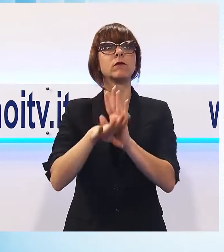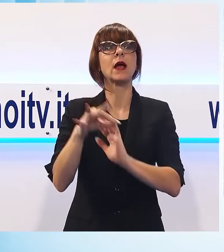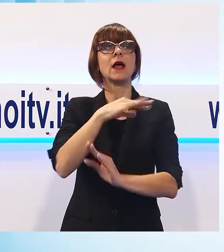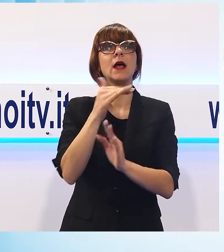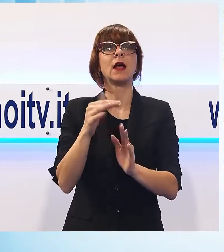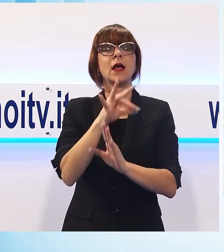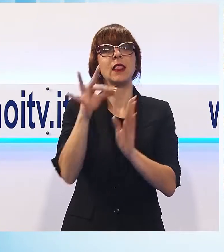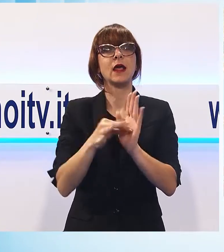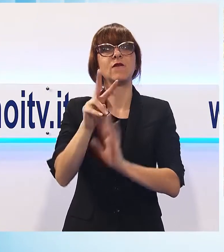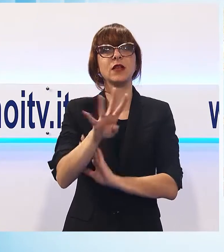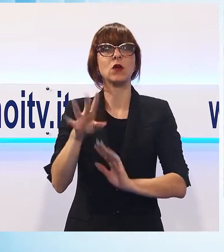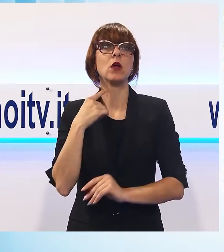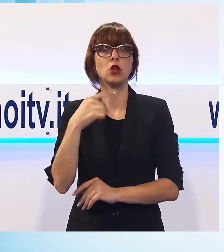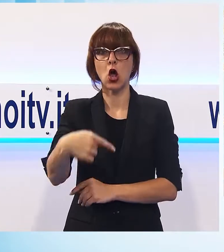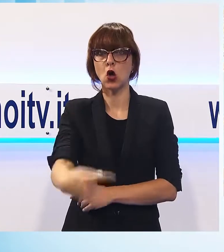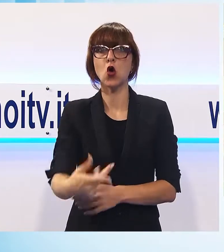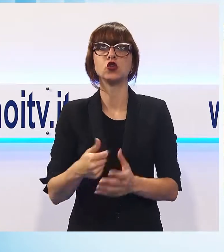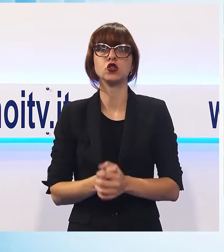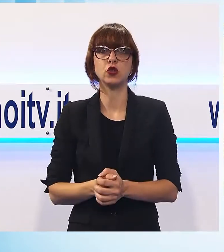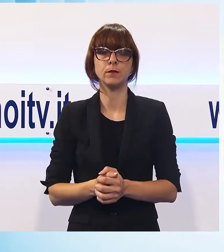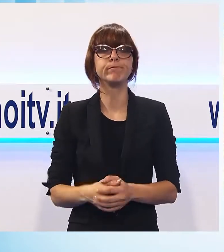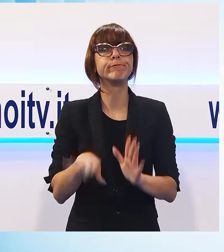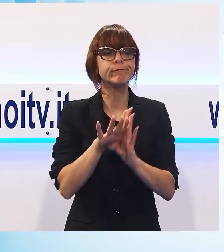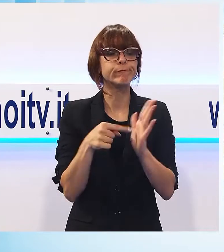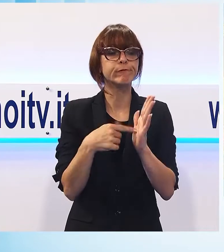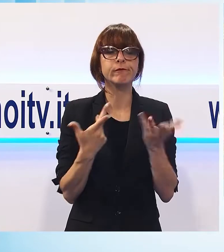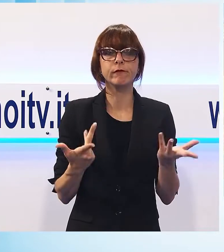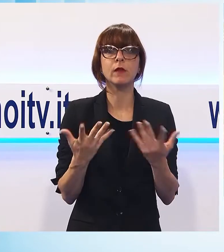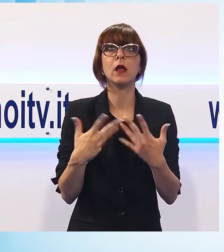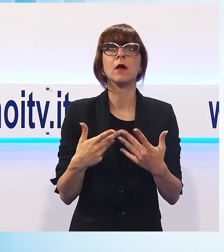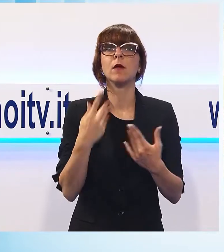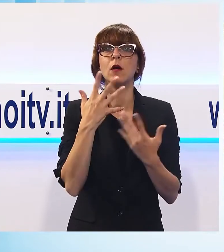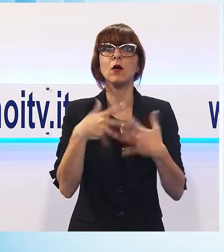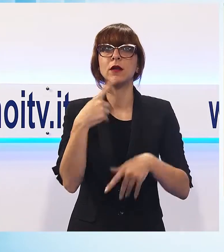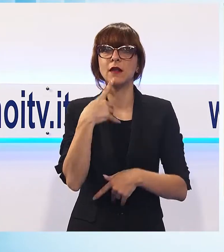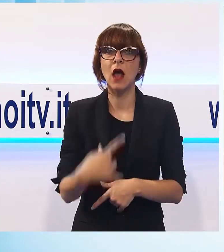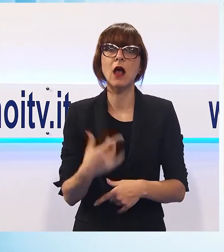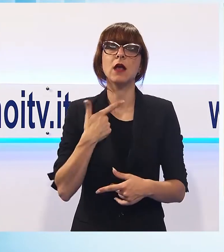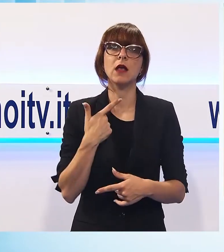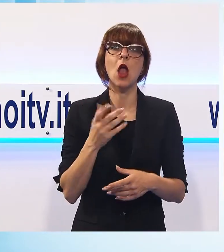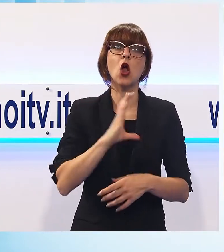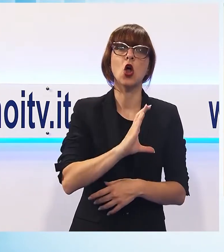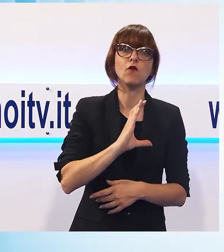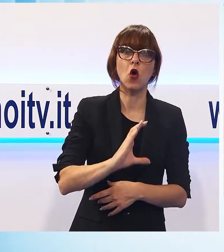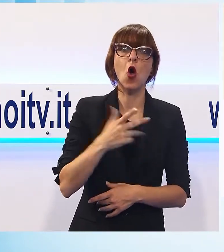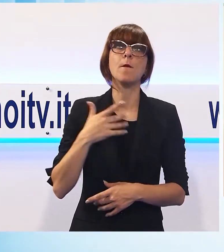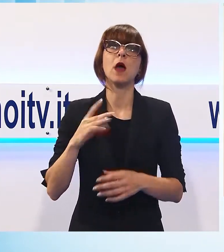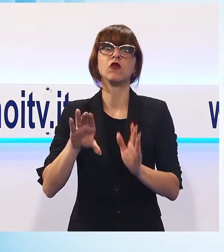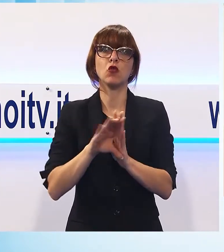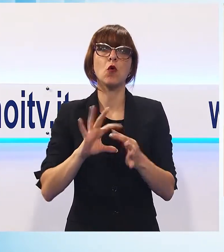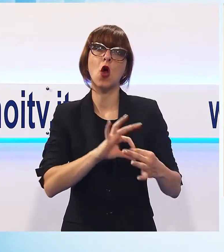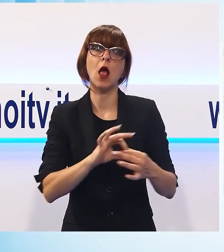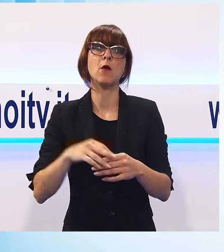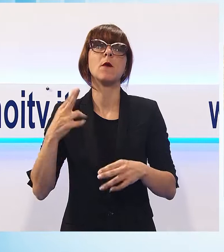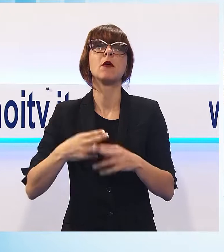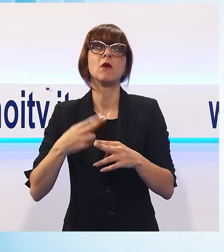agosto. Il programma della manifestazione, organizzata da Conf Commercio, Comune in collaborazione con Prefettura, Provincia, Camera